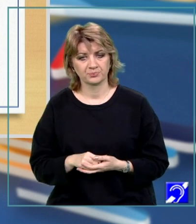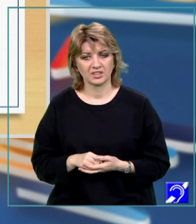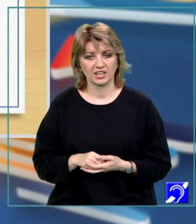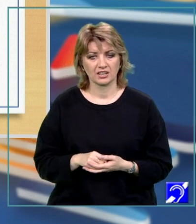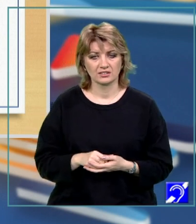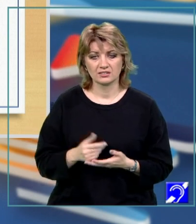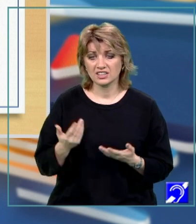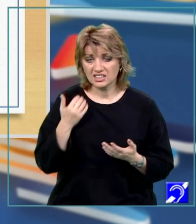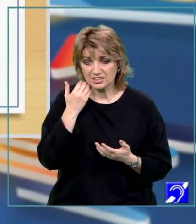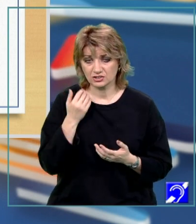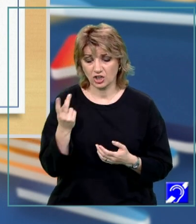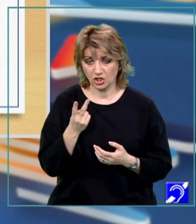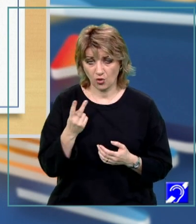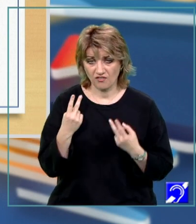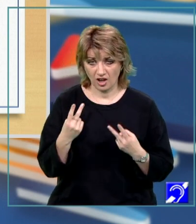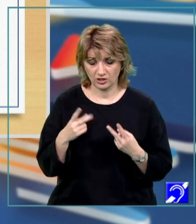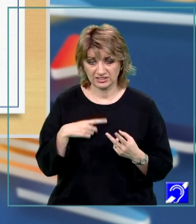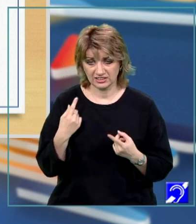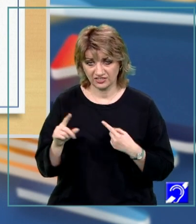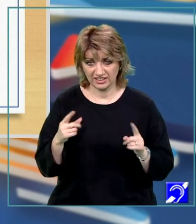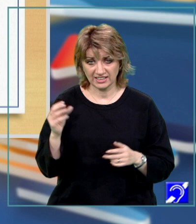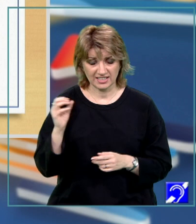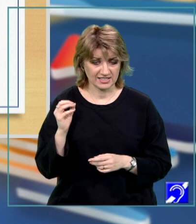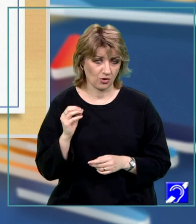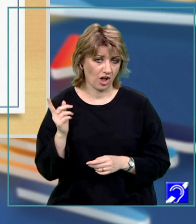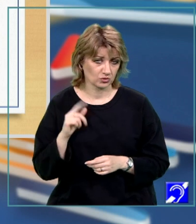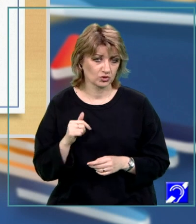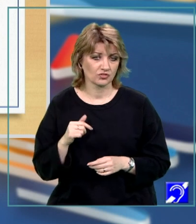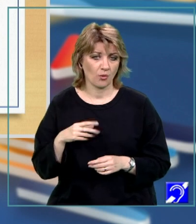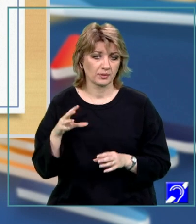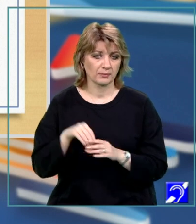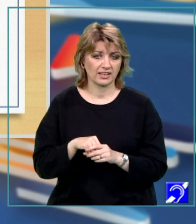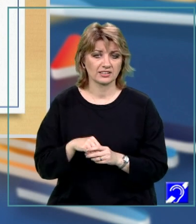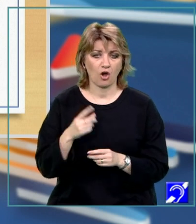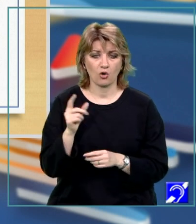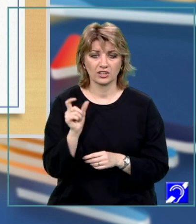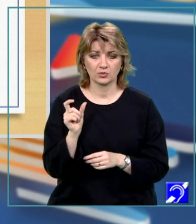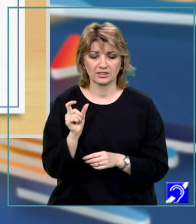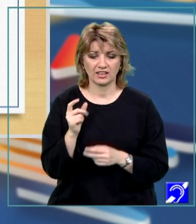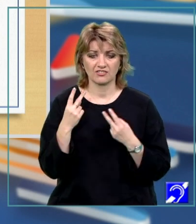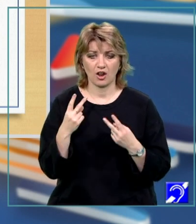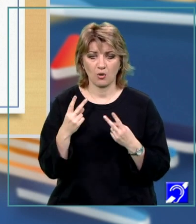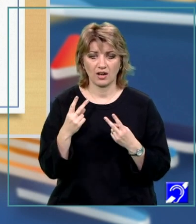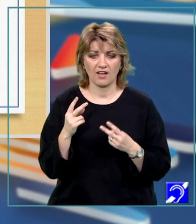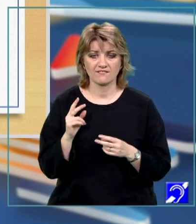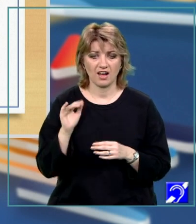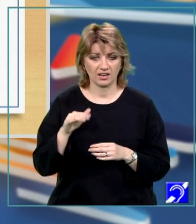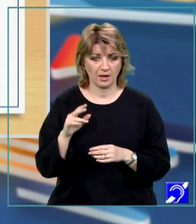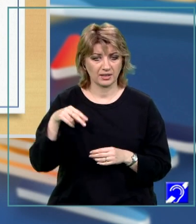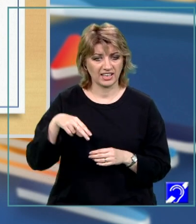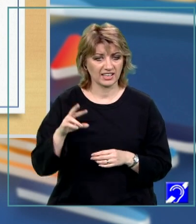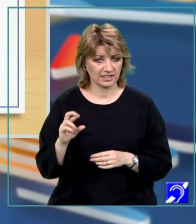contextul în care cele două valori sunt diferite de 0, atunci vom incrementa cu o unitate valoarea variabilei Nr.